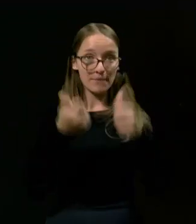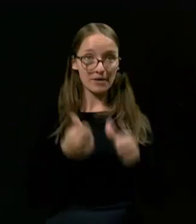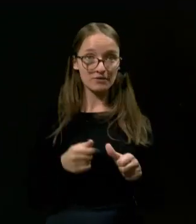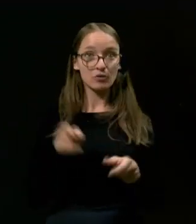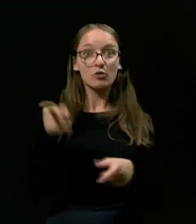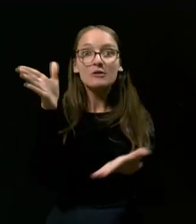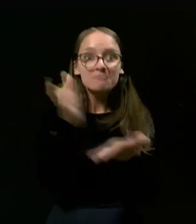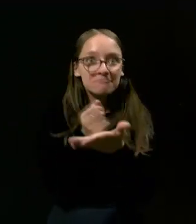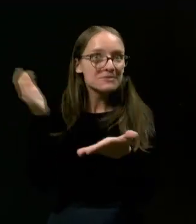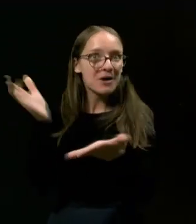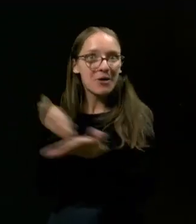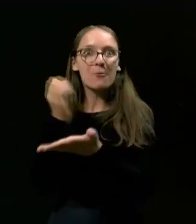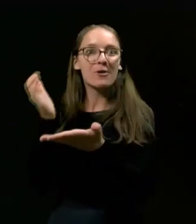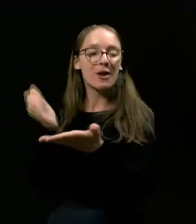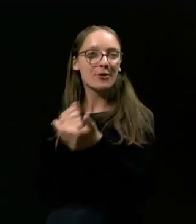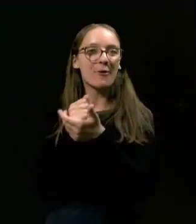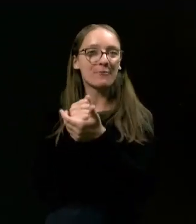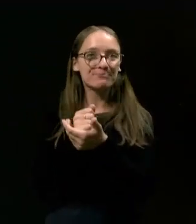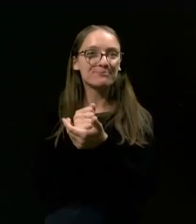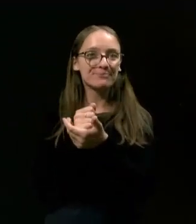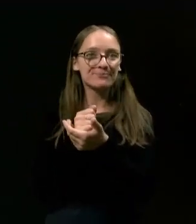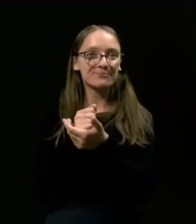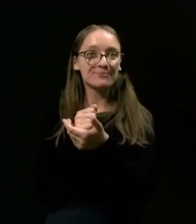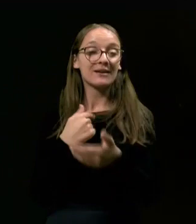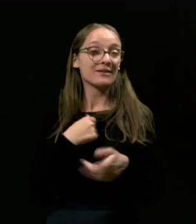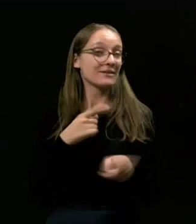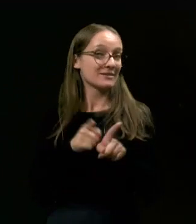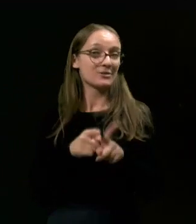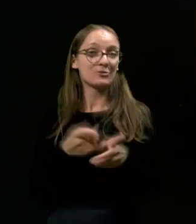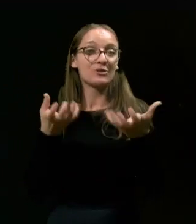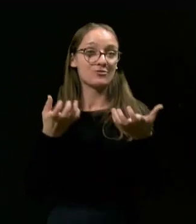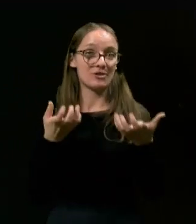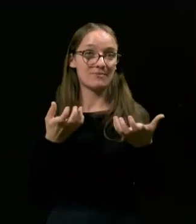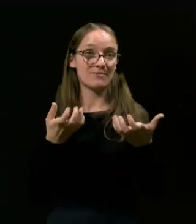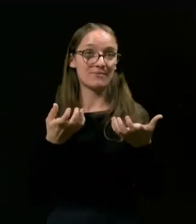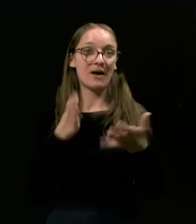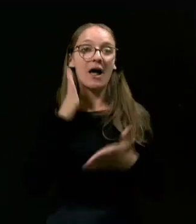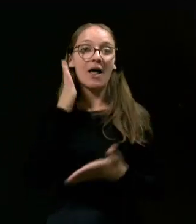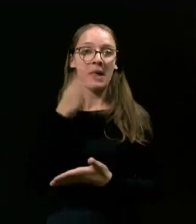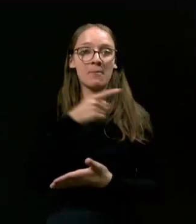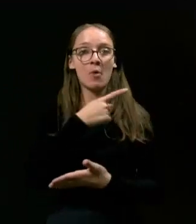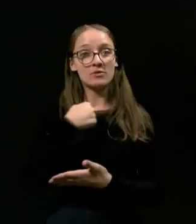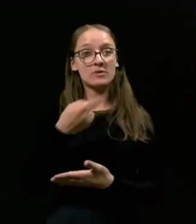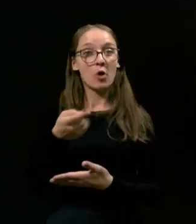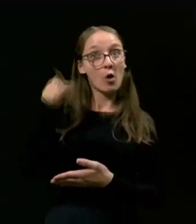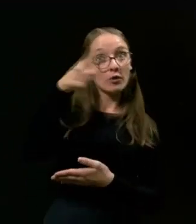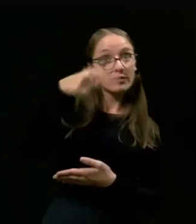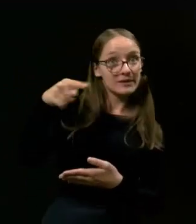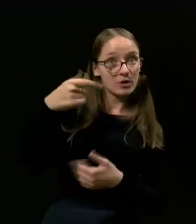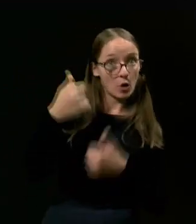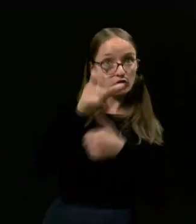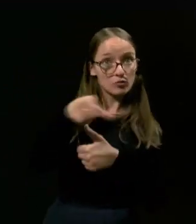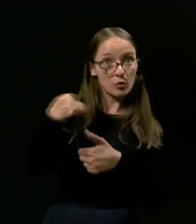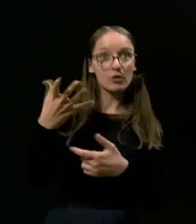zmahujejo. In jaz si tudi želim, da bomo se od njih nekaj naučili.